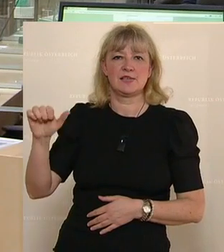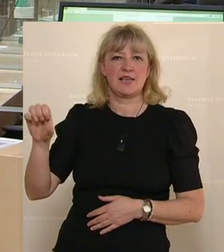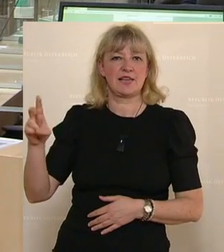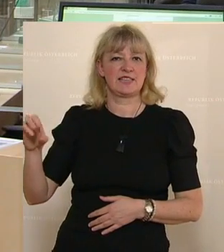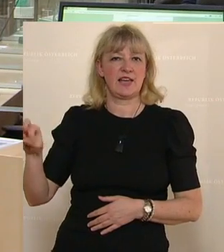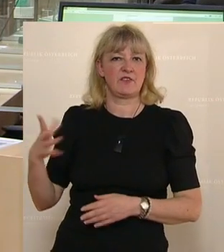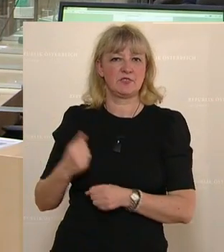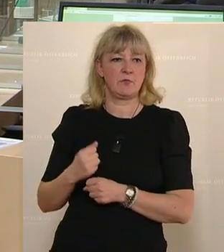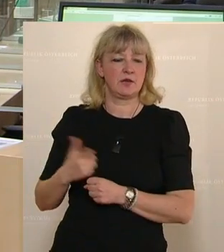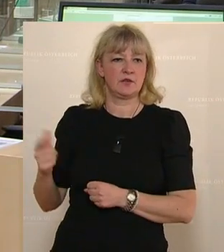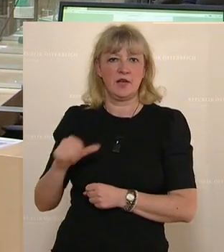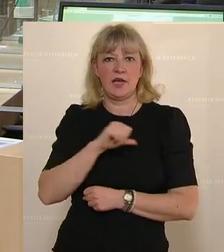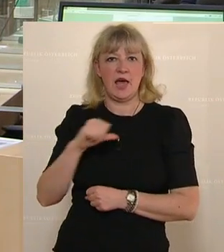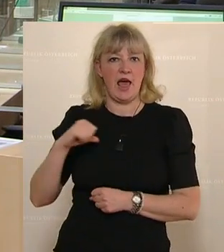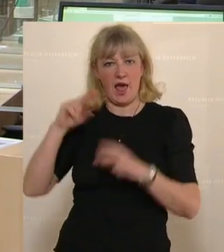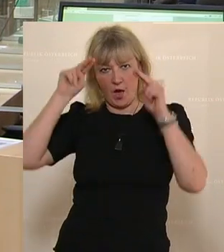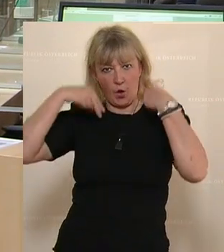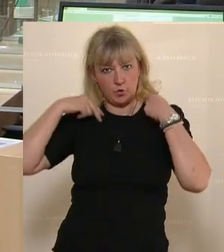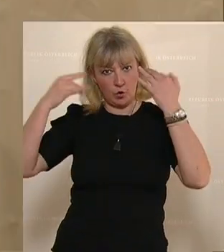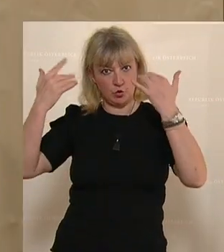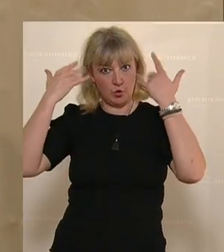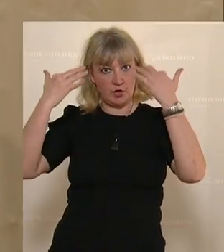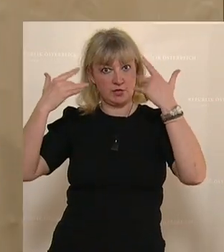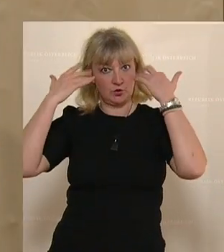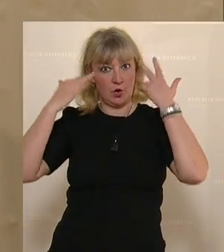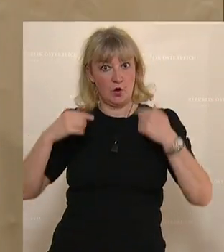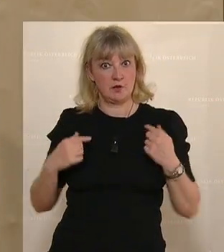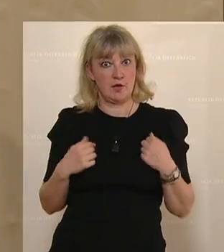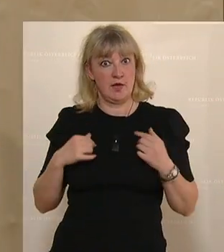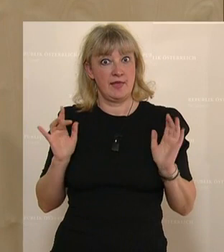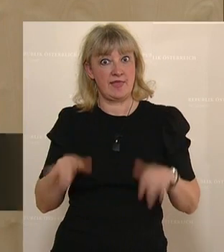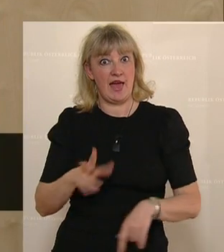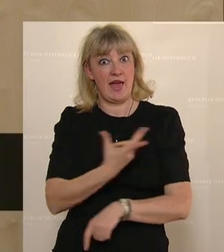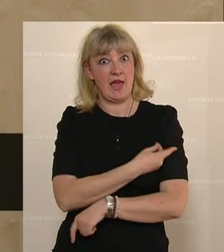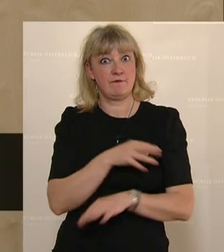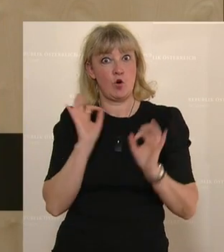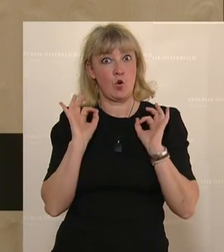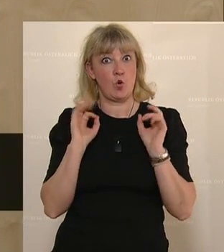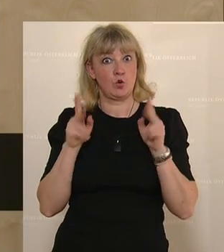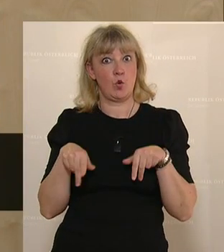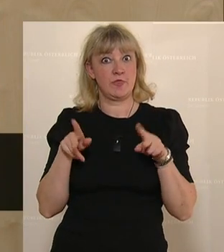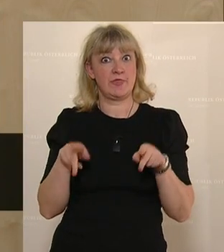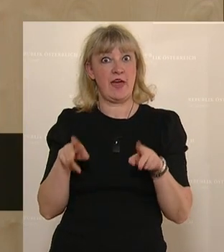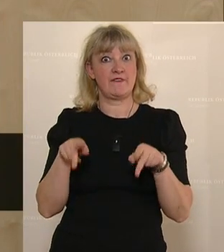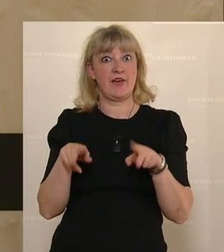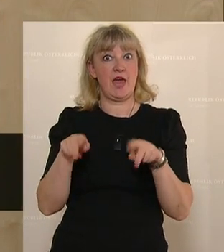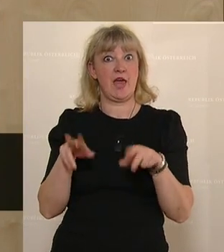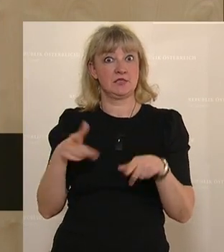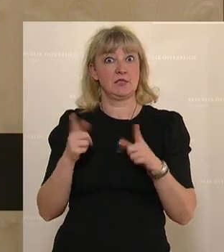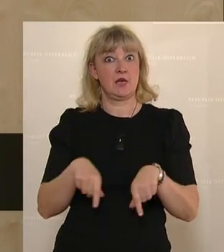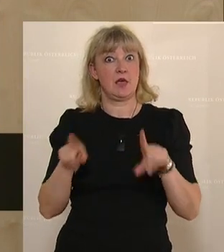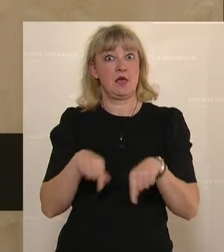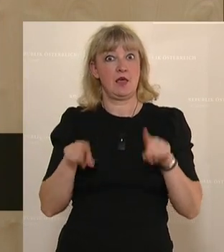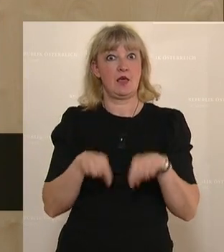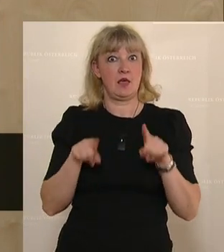Gerald Lorca von den NEOS. Wir sind beim Impfen gut unterwegs. Wir sind beim Impfen gut unterwegs. Und er versucht es so lange zu sagen,